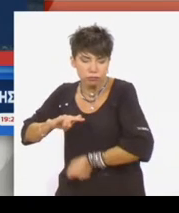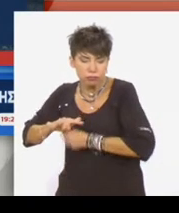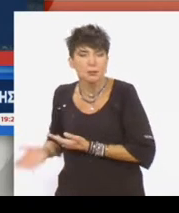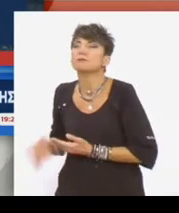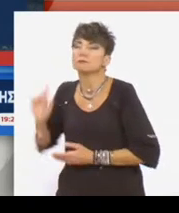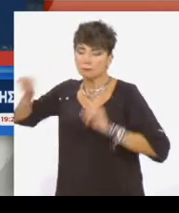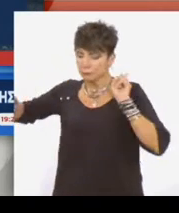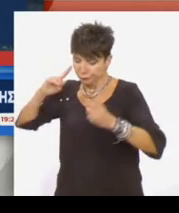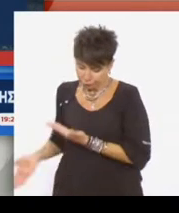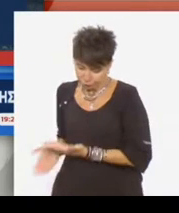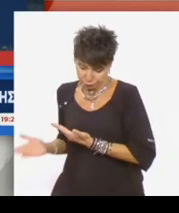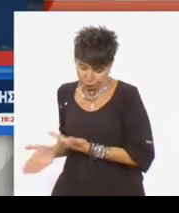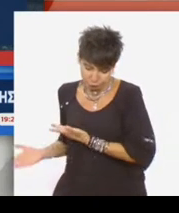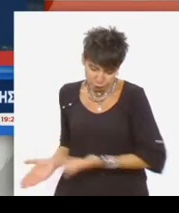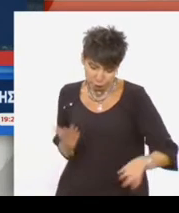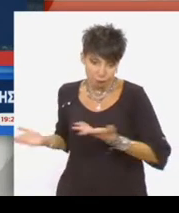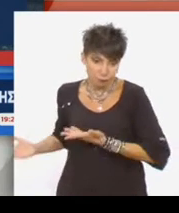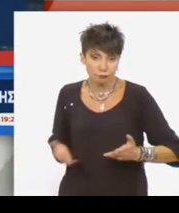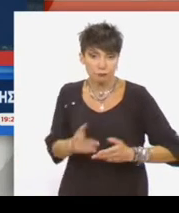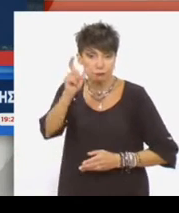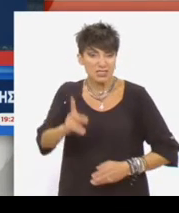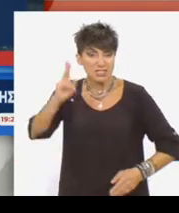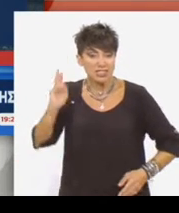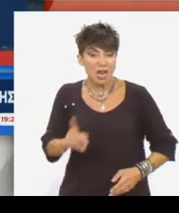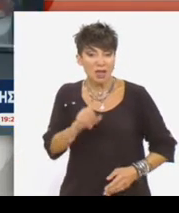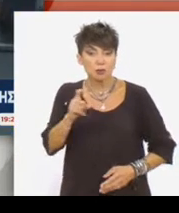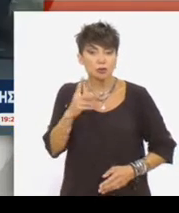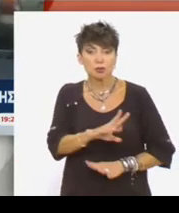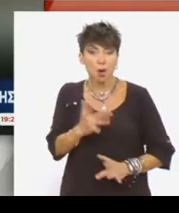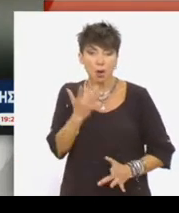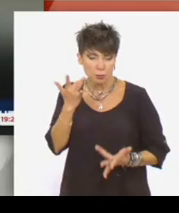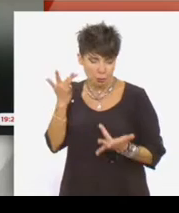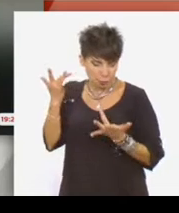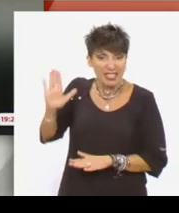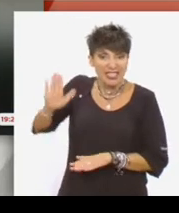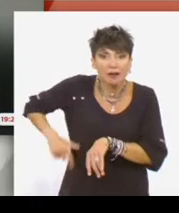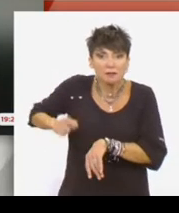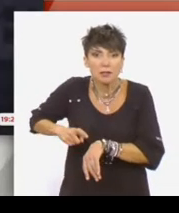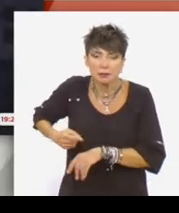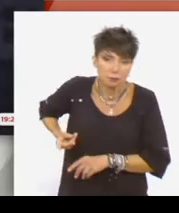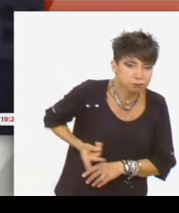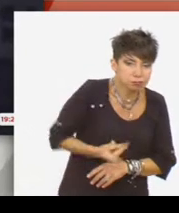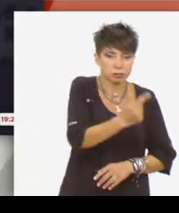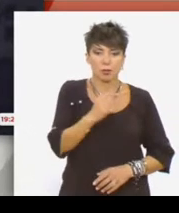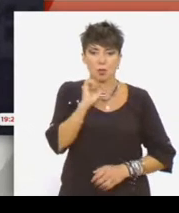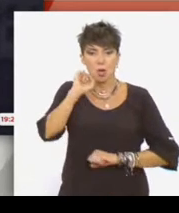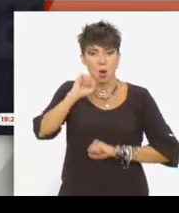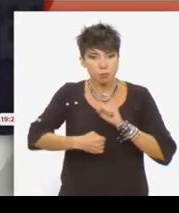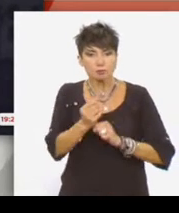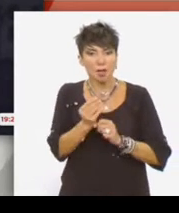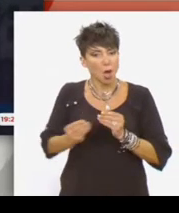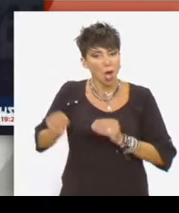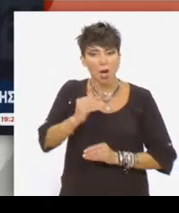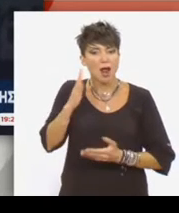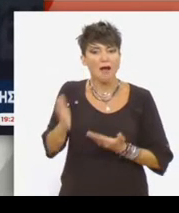αμάχους. Ήταν ο δυτικός διπλωμάτης που με κίνδυνο της ζωής του, εγκατέλειψε τελευταίο στην πόλη. Προσπαθούμε να κάνουμε το καλύτερο,